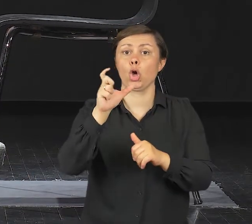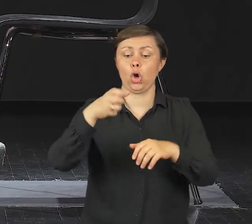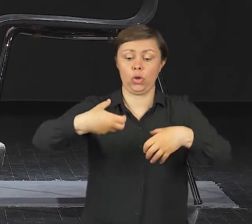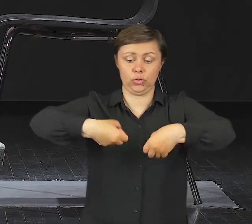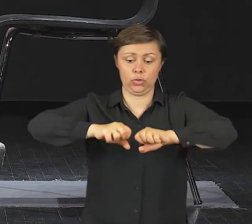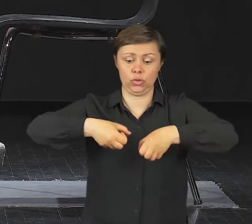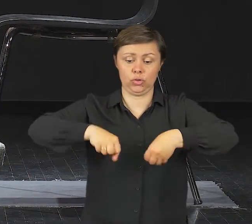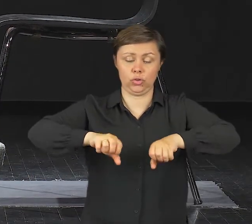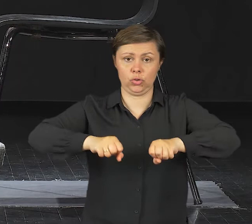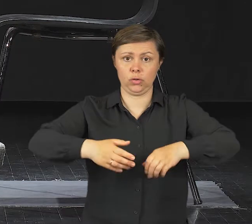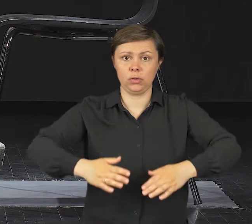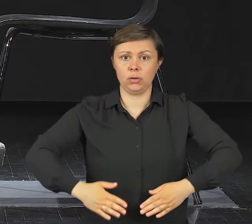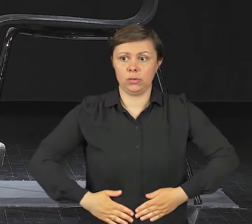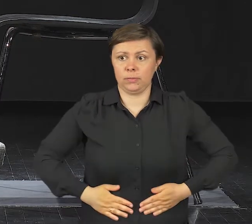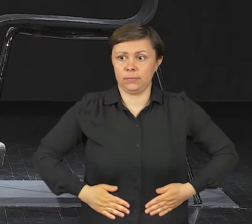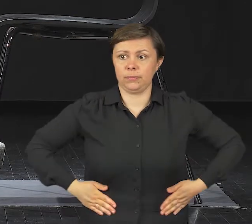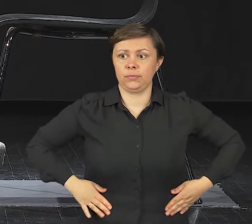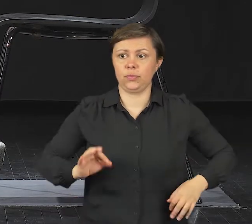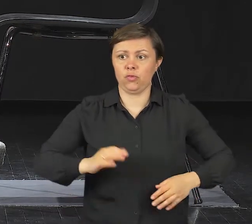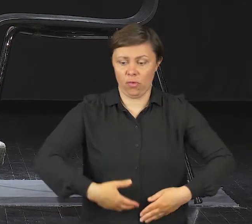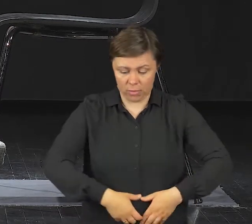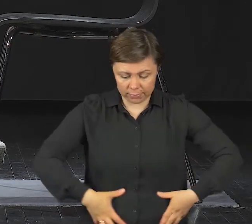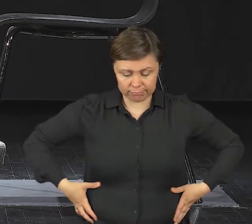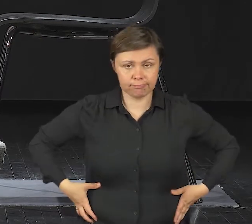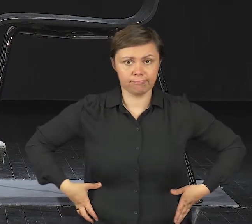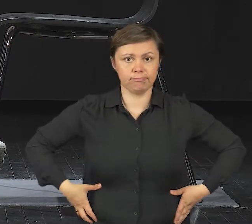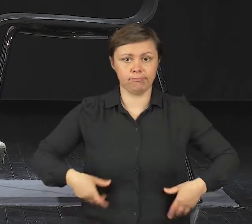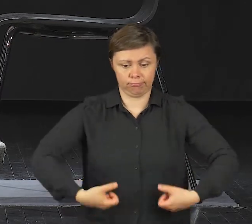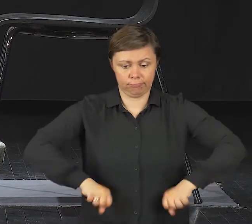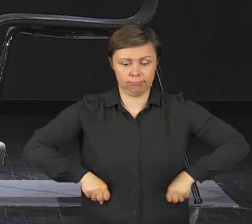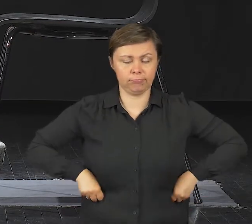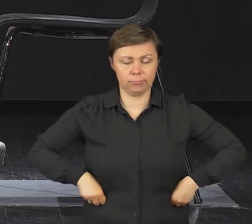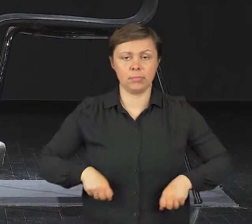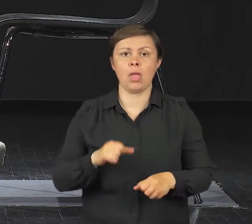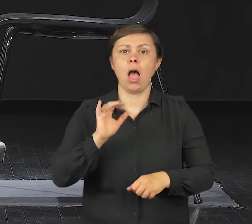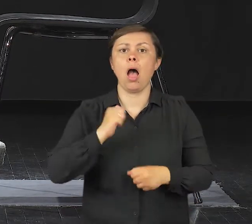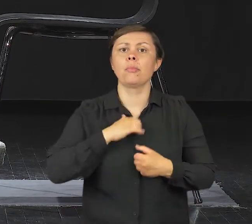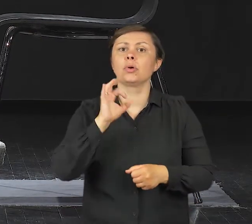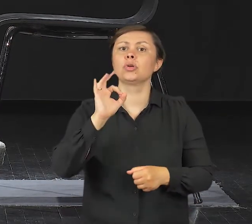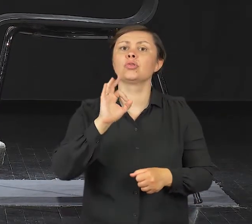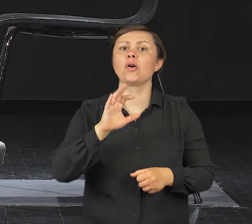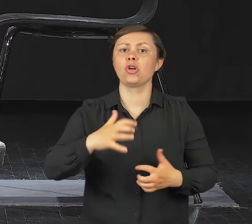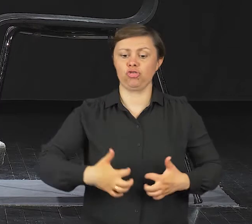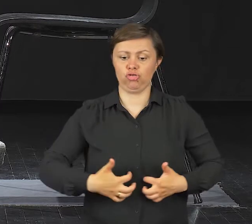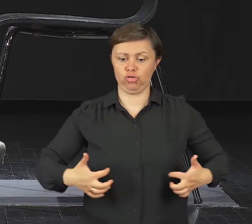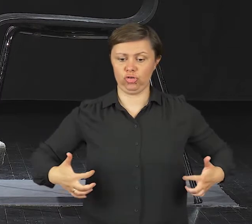włożysz głęboko swoje pachwiny, tak żeby twoje dolne żebra znalazły się